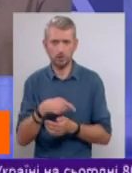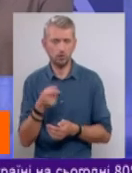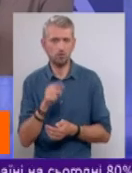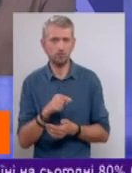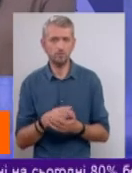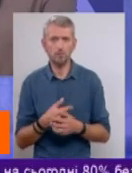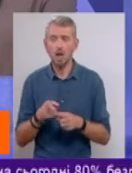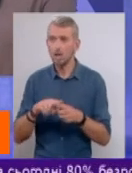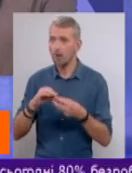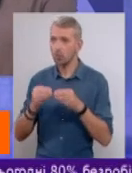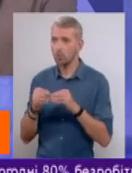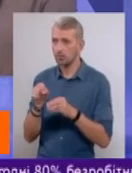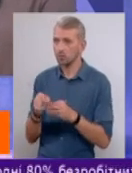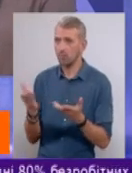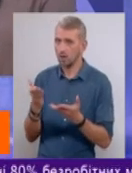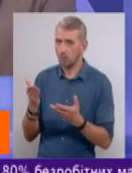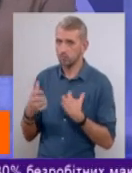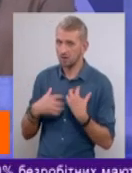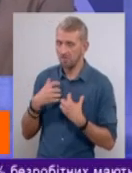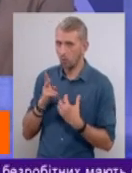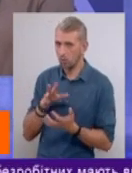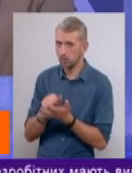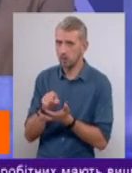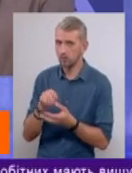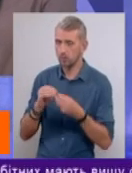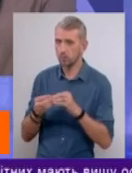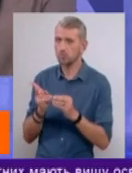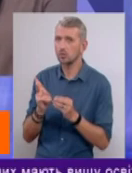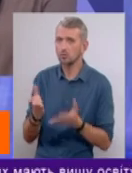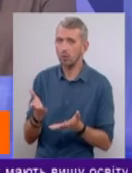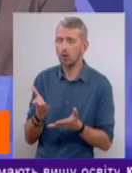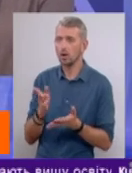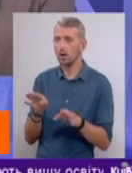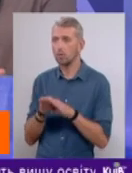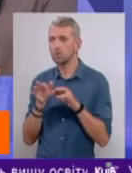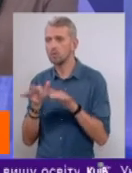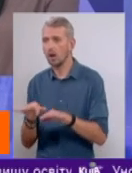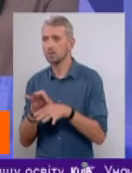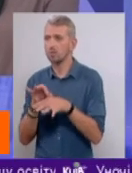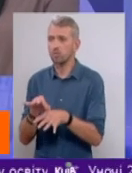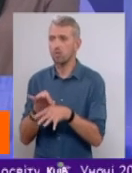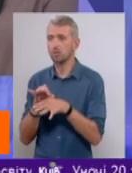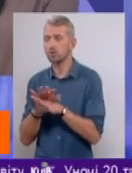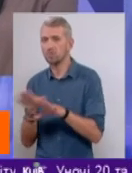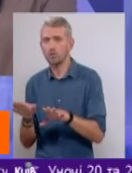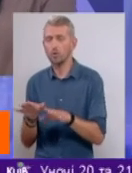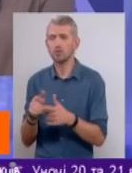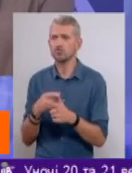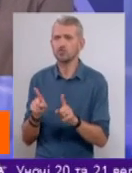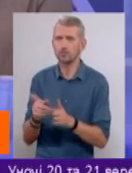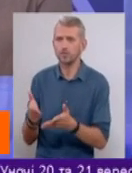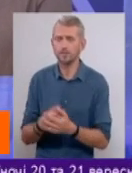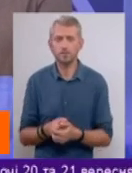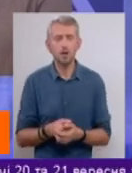а цієї проблеми там якось переймаються? Хтось опікується? Хтось намагається подібні акції, як ви сказали, запроваджують? Чи що?